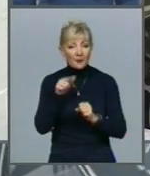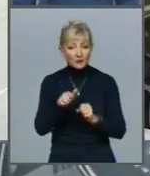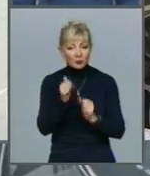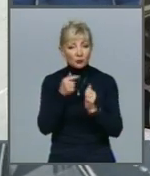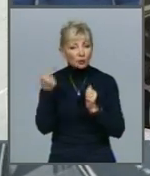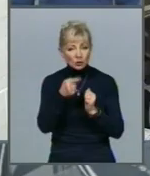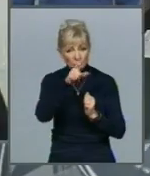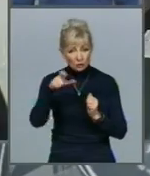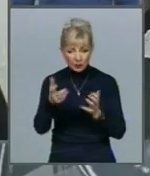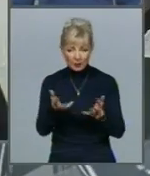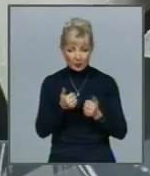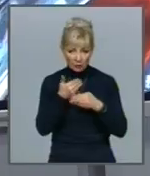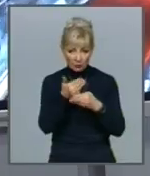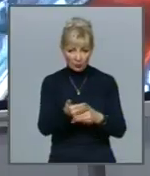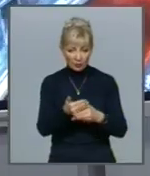тисяча осіб